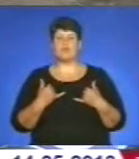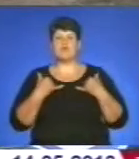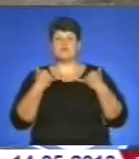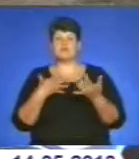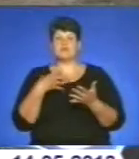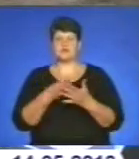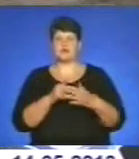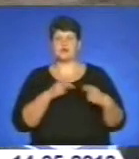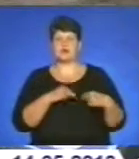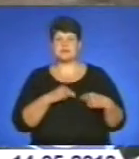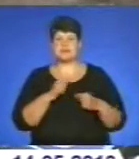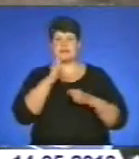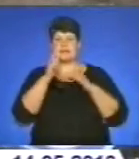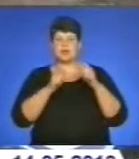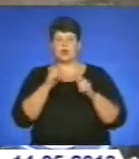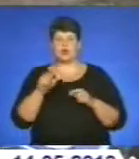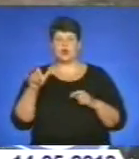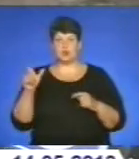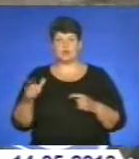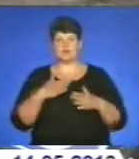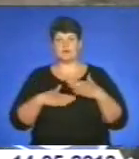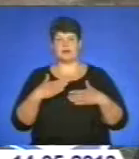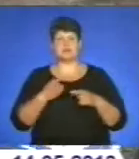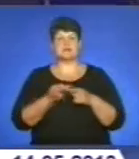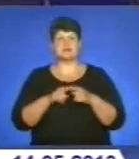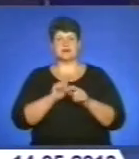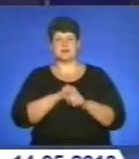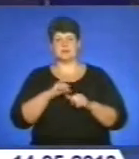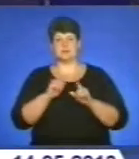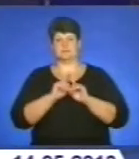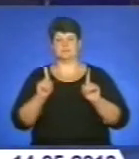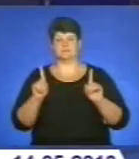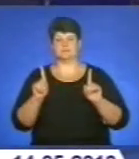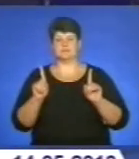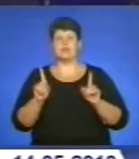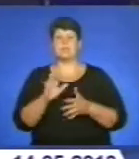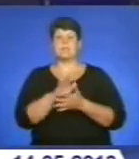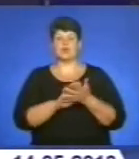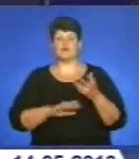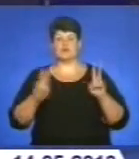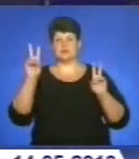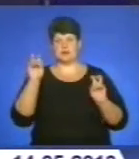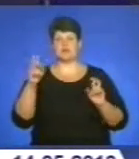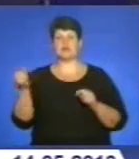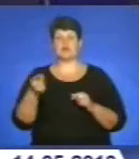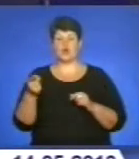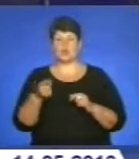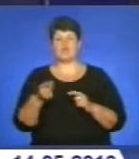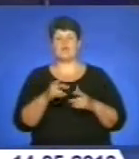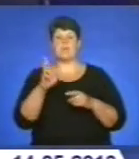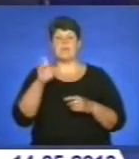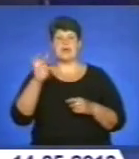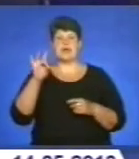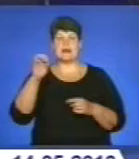працею дарують людям радість, є саме особливе. І продовжуємо тему. У Тернополі в Палаці культури